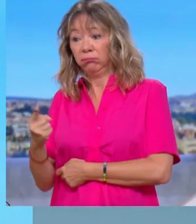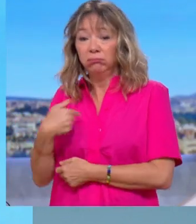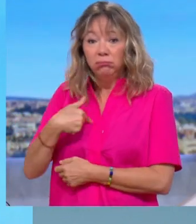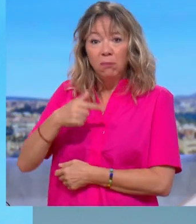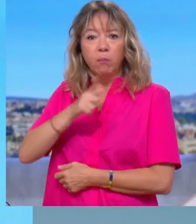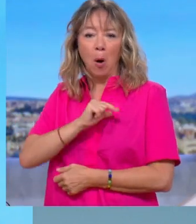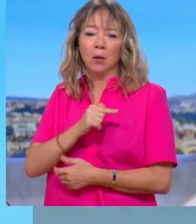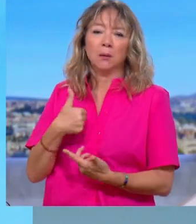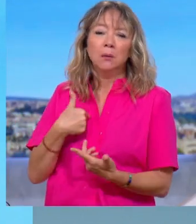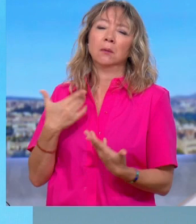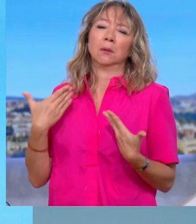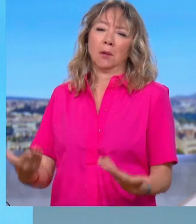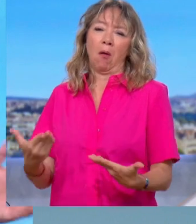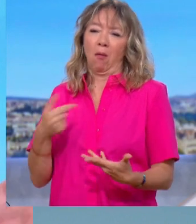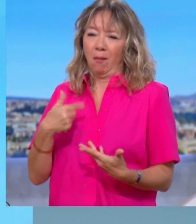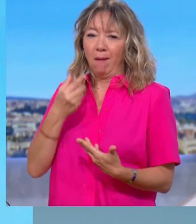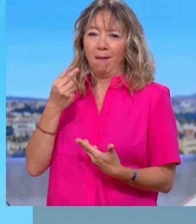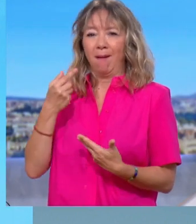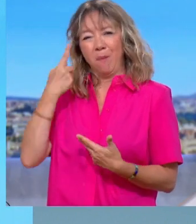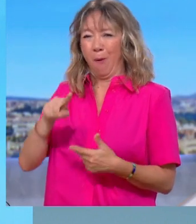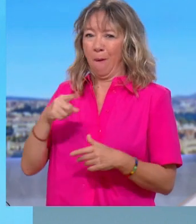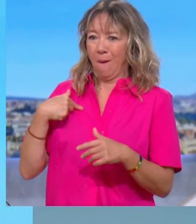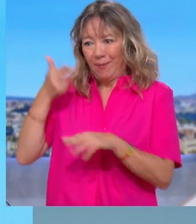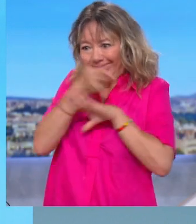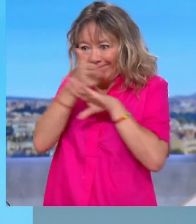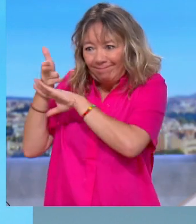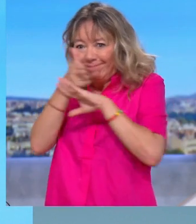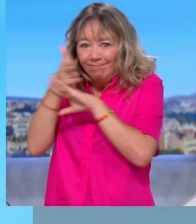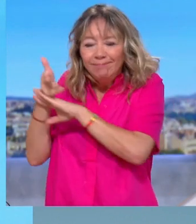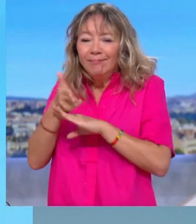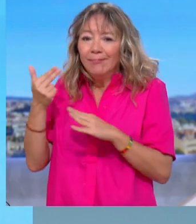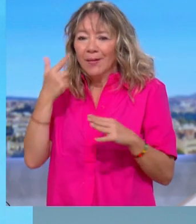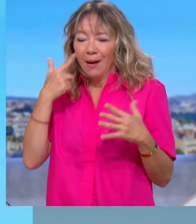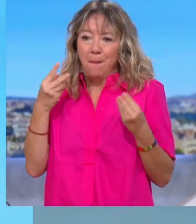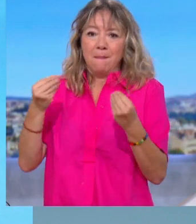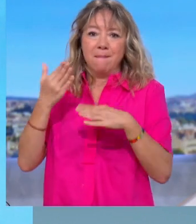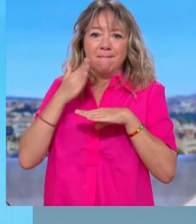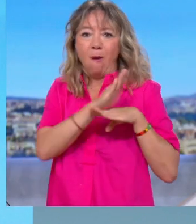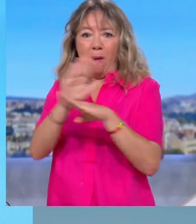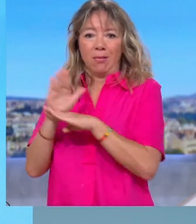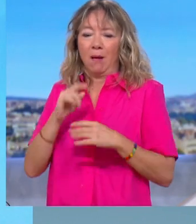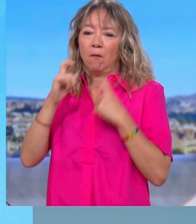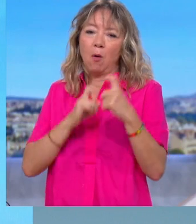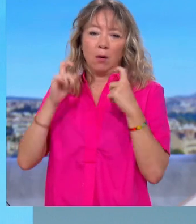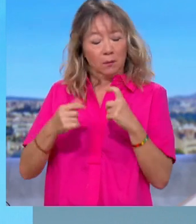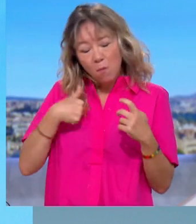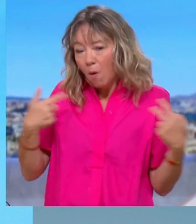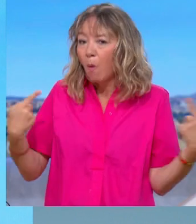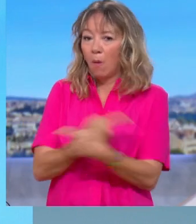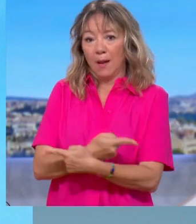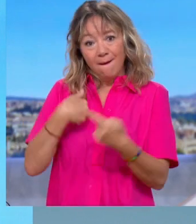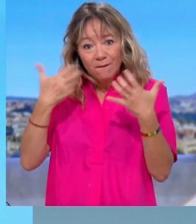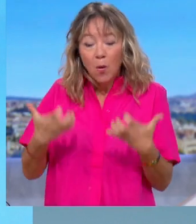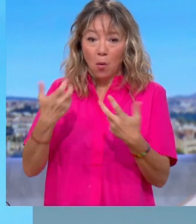cette manifestation, c'est aussi la volonté d'avoir ces images dans des coudres. Et moi, je souhaite, au contraire, qu'on puisse aller vers la pacification